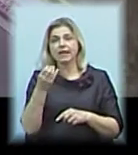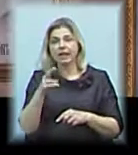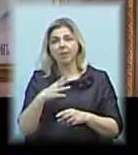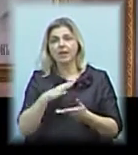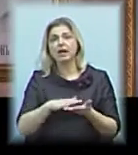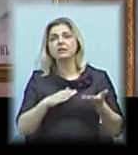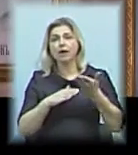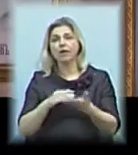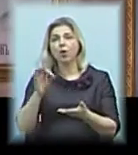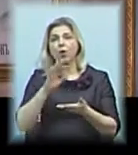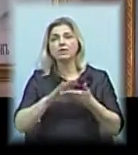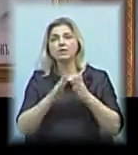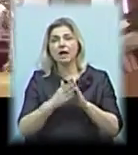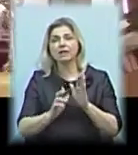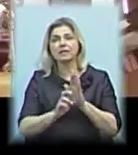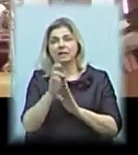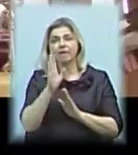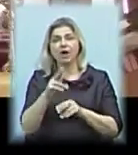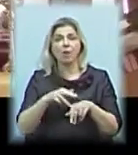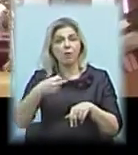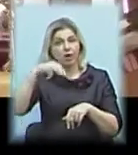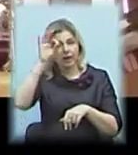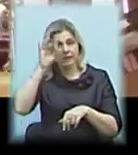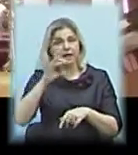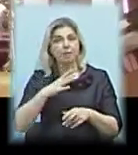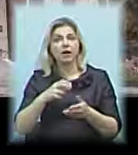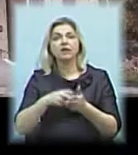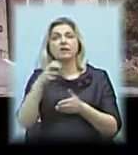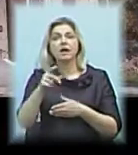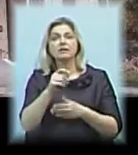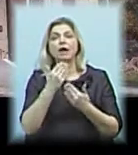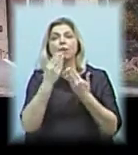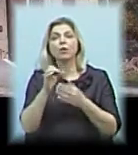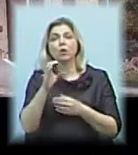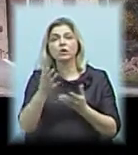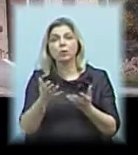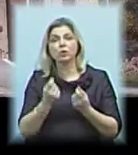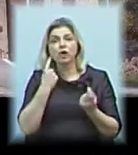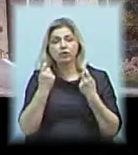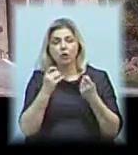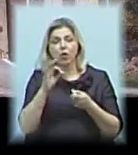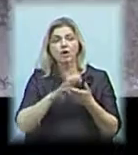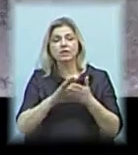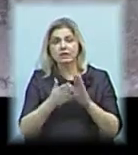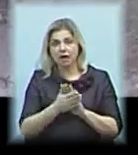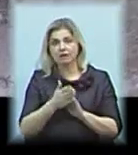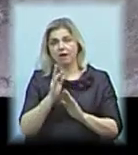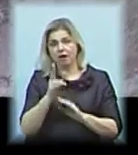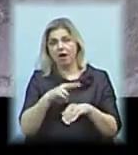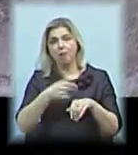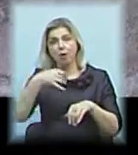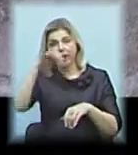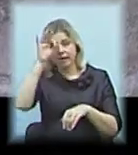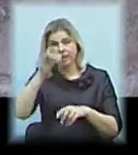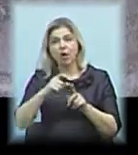стосовно стану церкви до районного відділу поліції. Ми надіслали запит на отримання інформації про стан справи до Національної поліції.